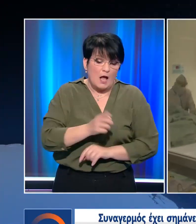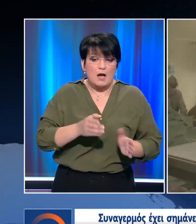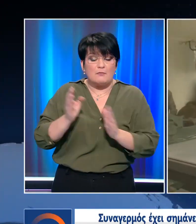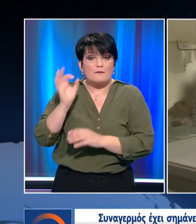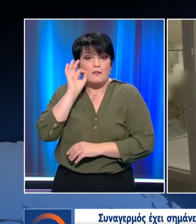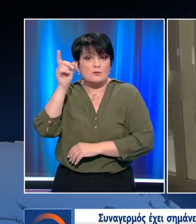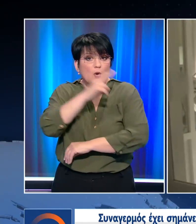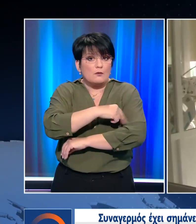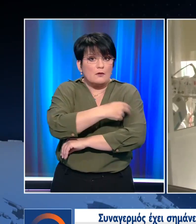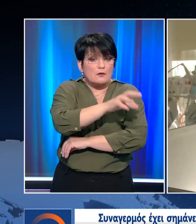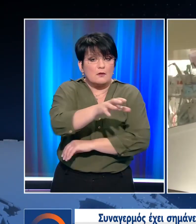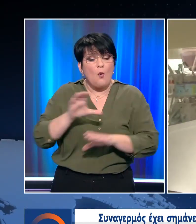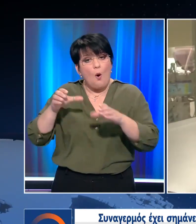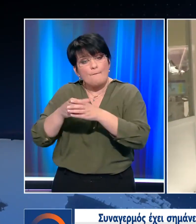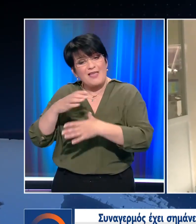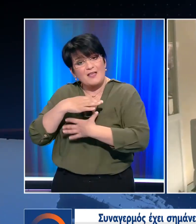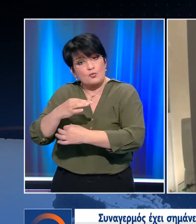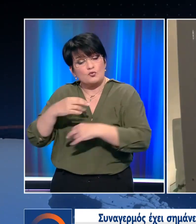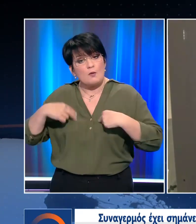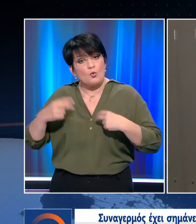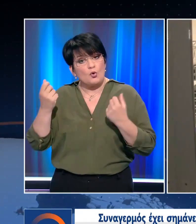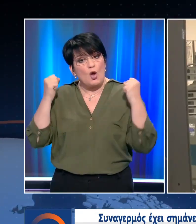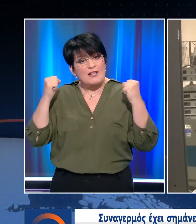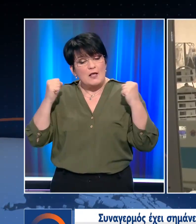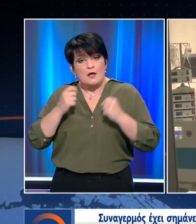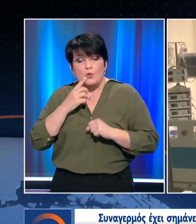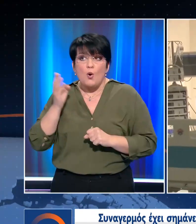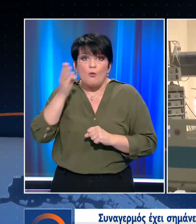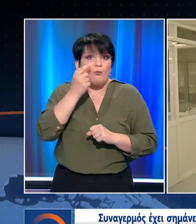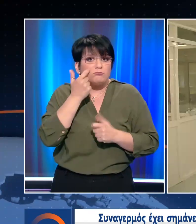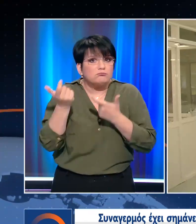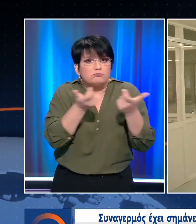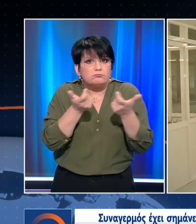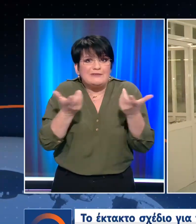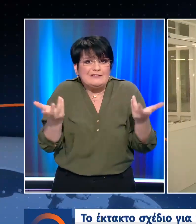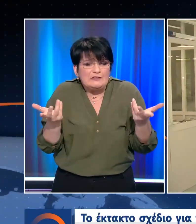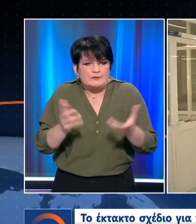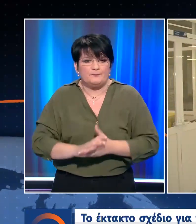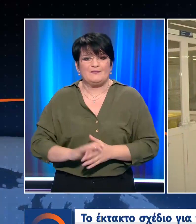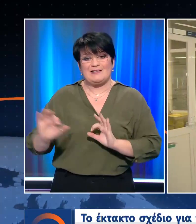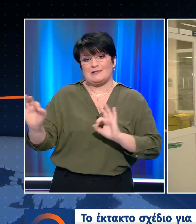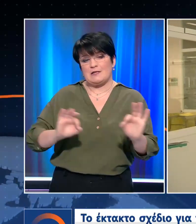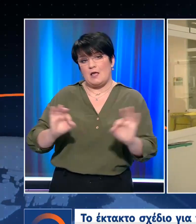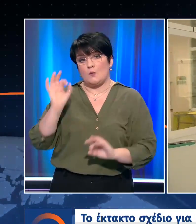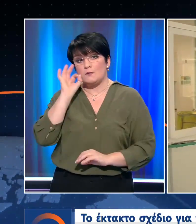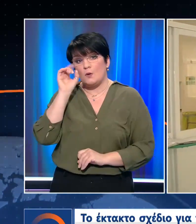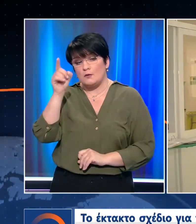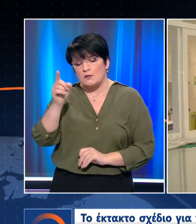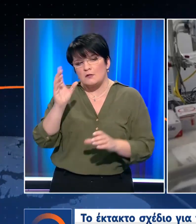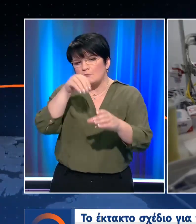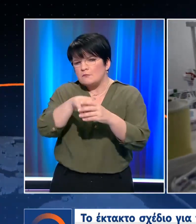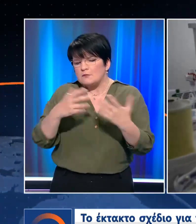Θεσσαλονίκης με κλιμάκιο του Υπουργείου Υγείας να ανεβαίνει άμεσα για τη διαχείριση της κατάστασης. Το έκτακτο σχέδιο για τη Θεσσαλονίκη